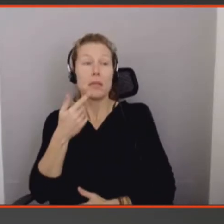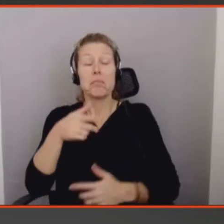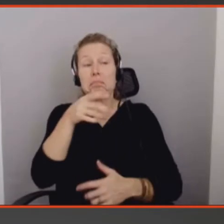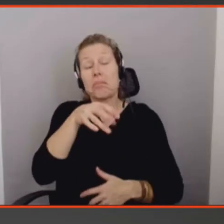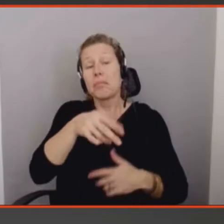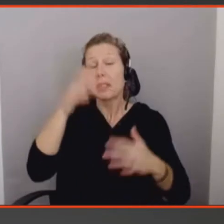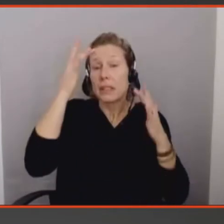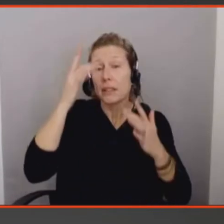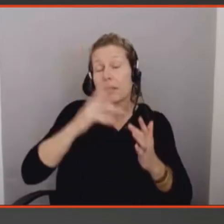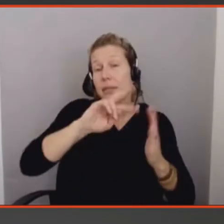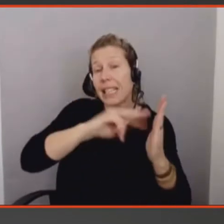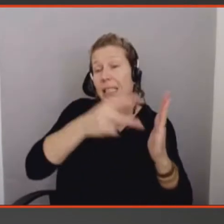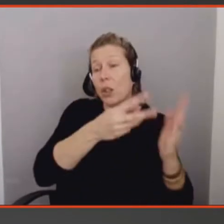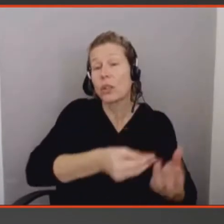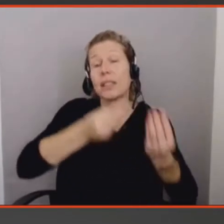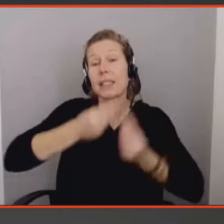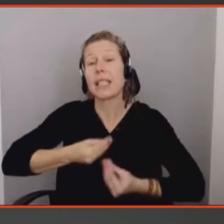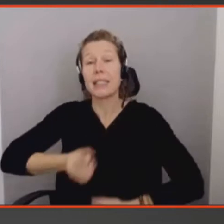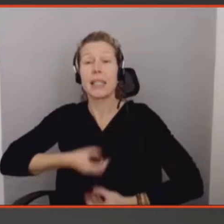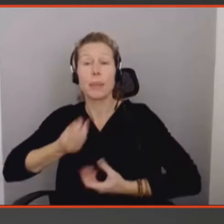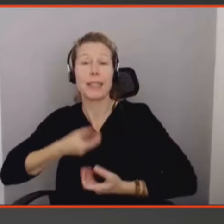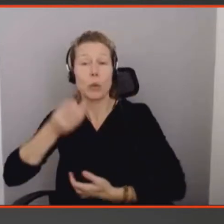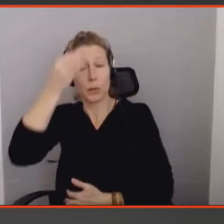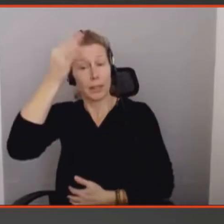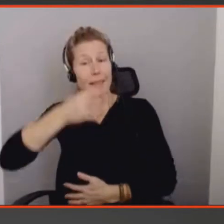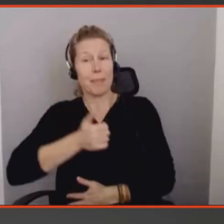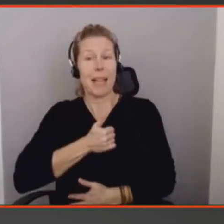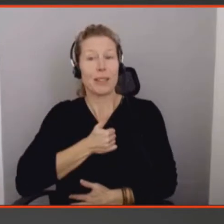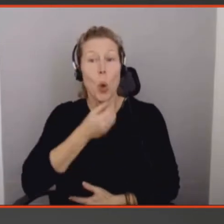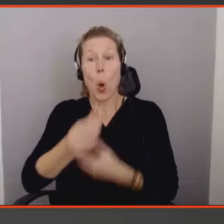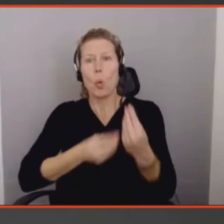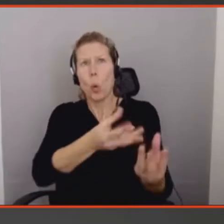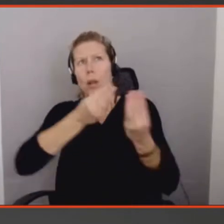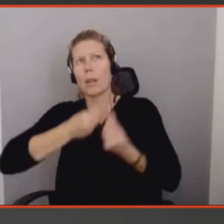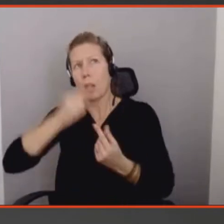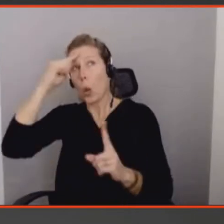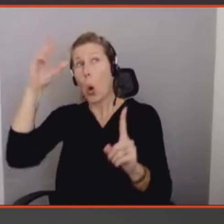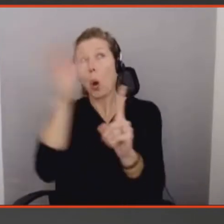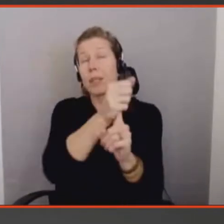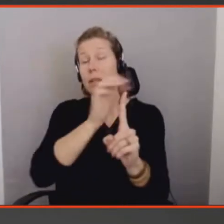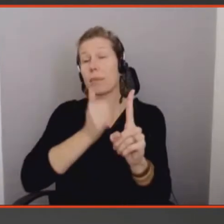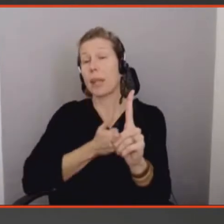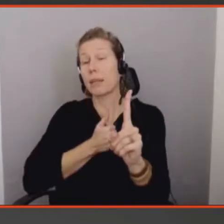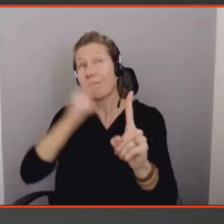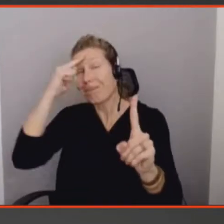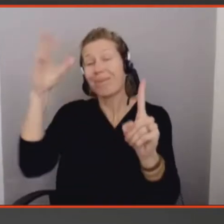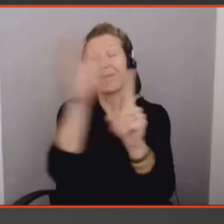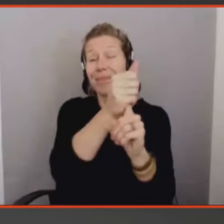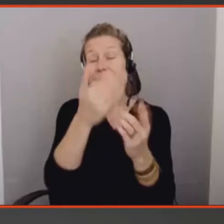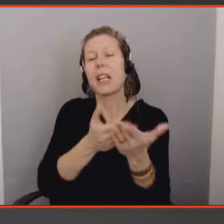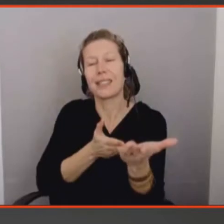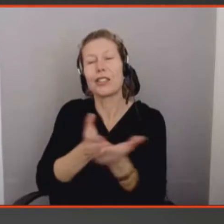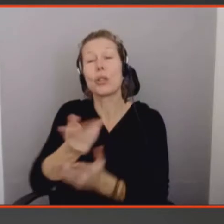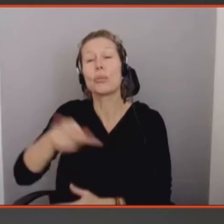aussi des objets qui permettent d'atteindre des objectifs personnels, ça va nécessairement avoir plus de sens. Donc, imaginons que vous ayez des objectifs de